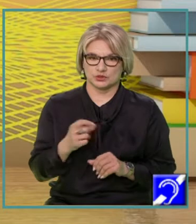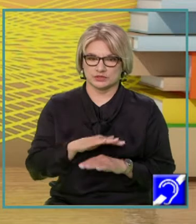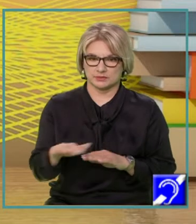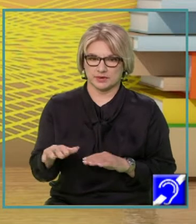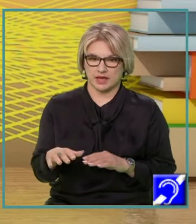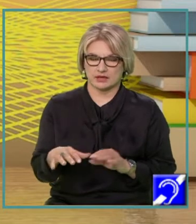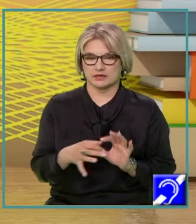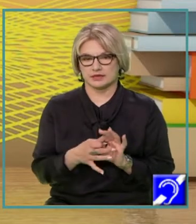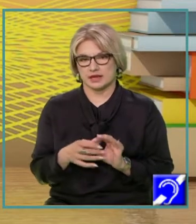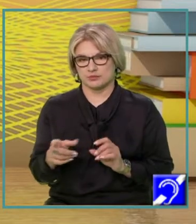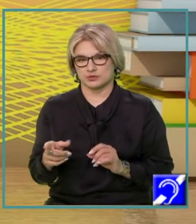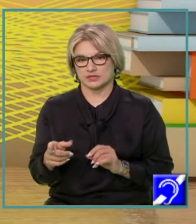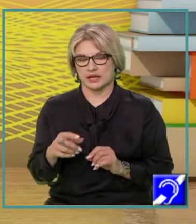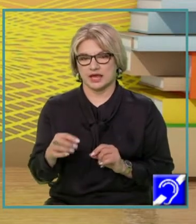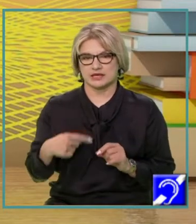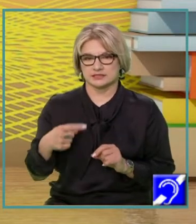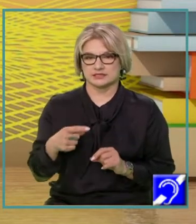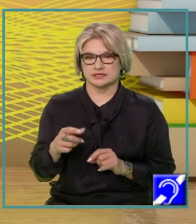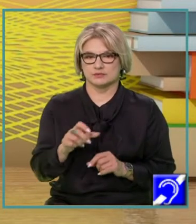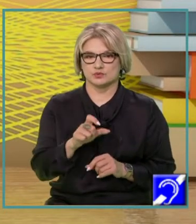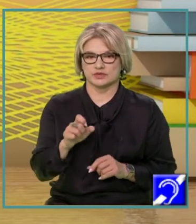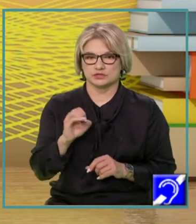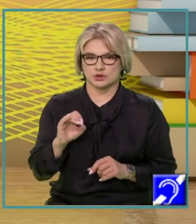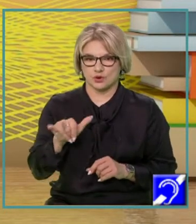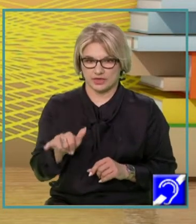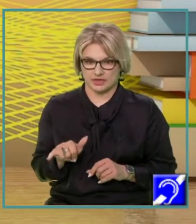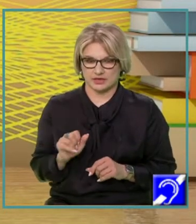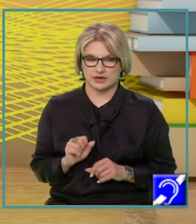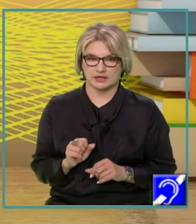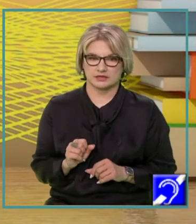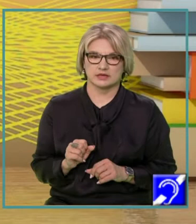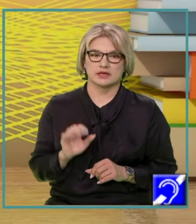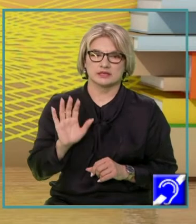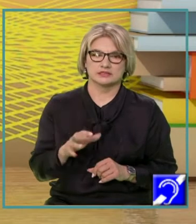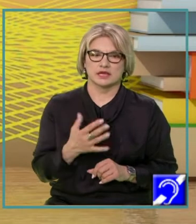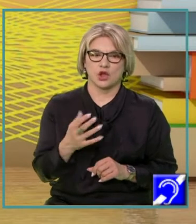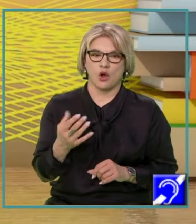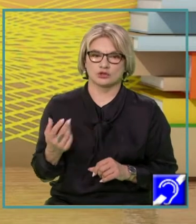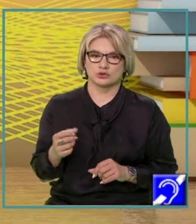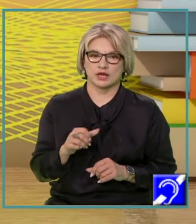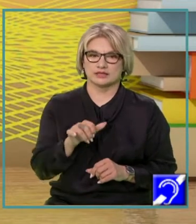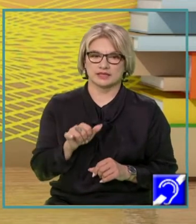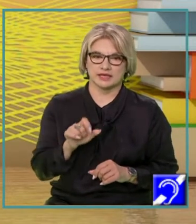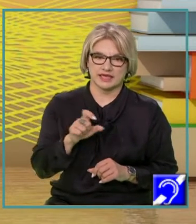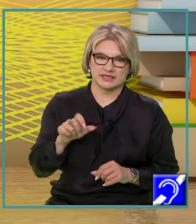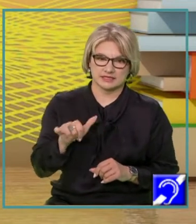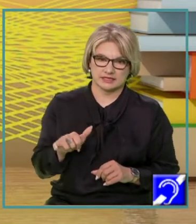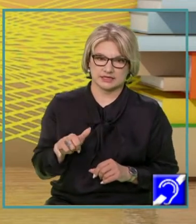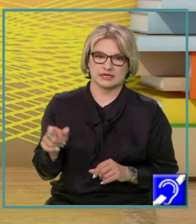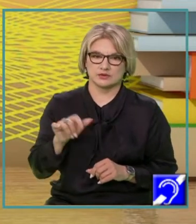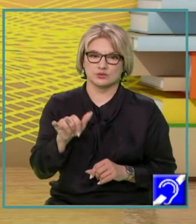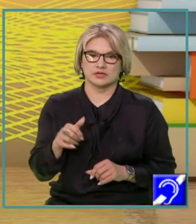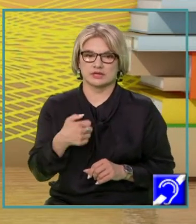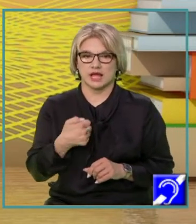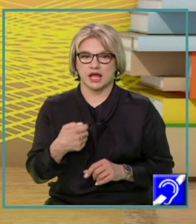raportate la sistemul cartezian x sau y, de coordonate x, y cu y, ax plus b,